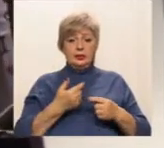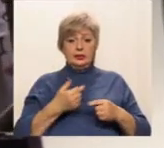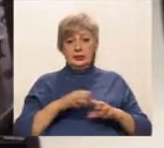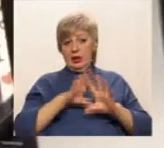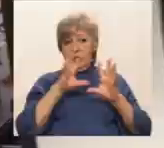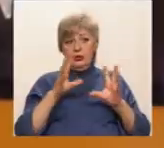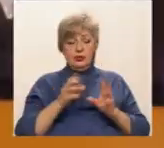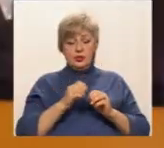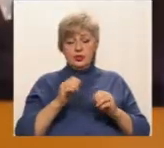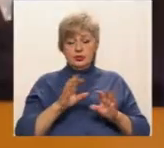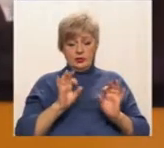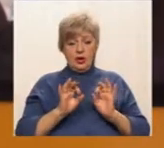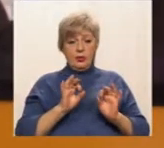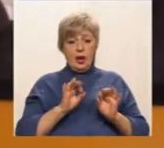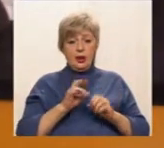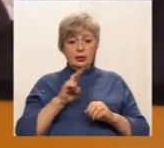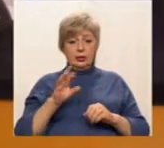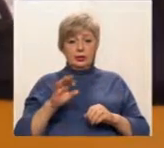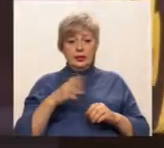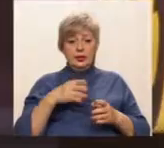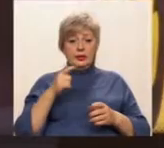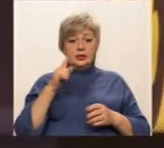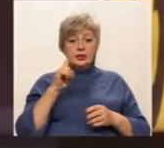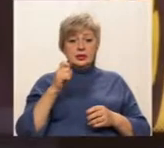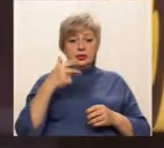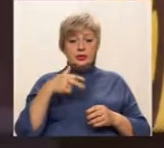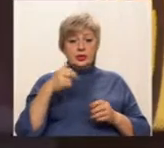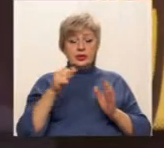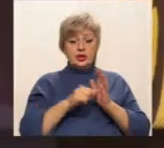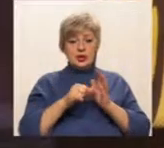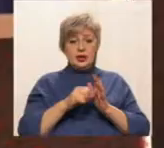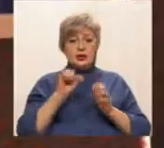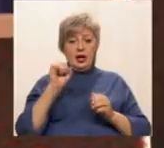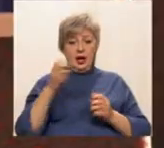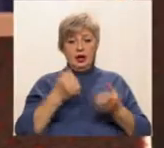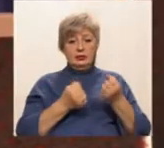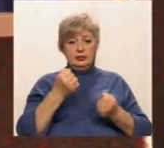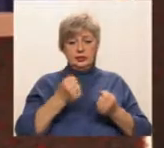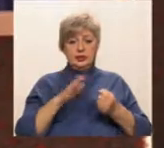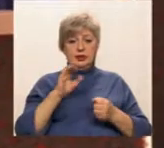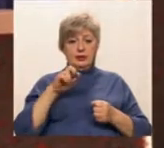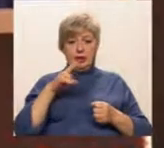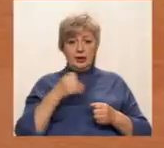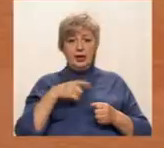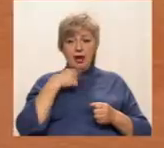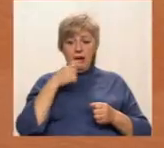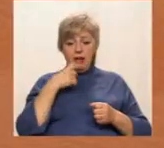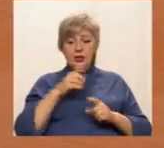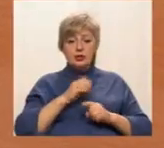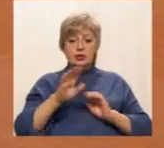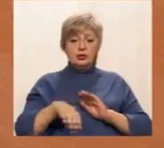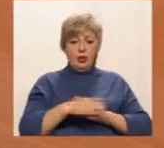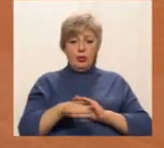комфортно і нормально. Водієм на маршруті 136А працює Валерій. Каже, четвертий день поспіль людей немає. Називати